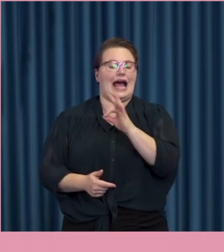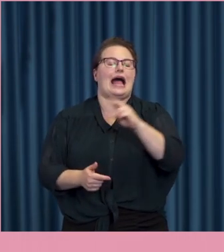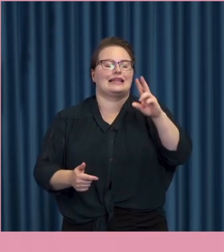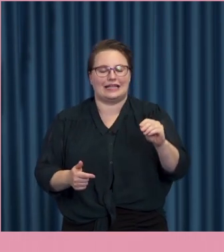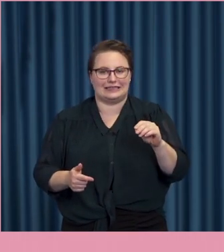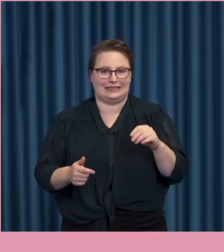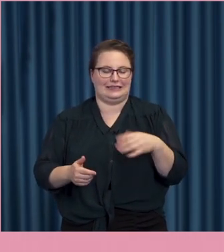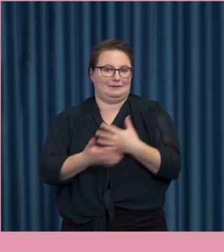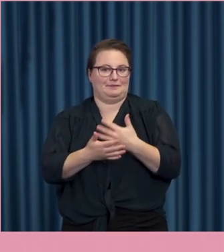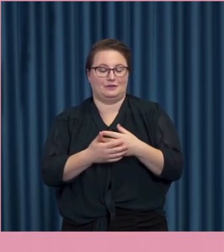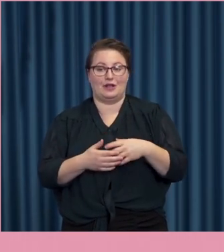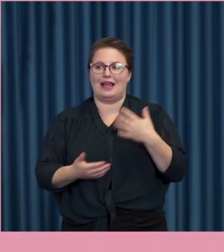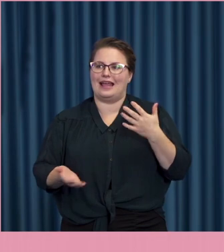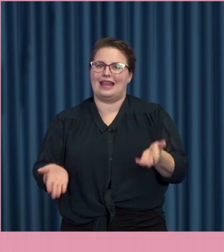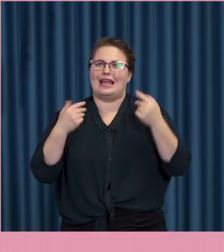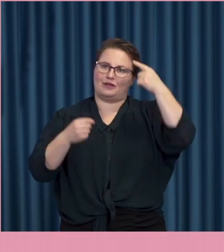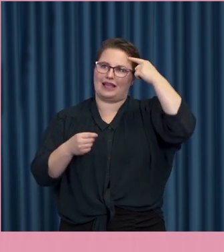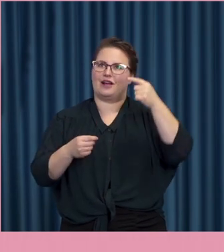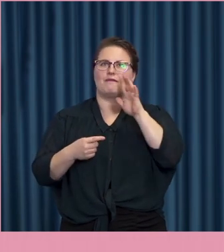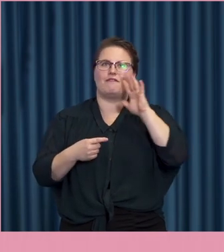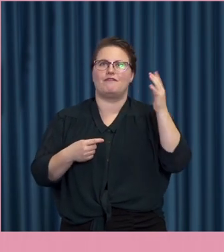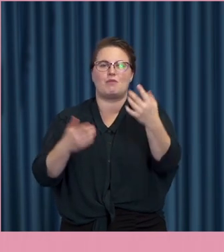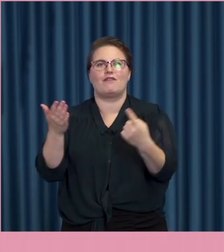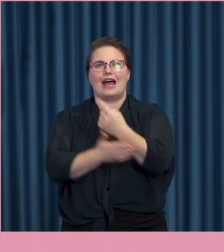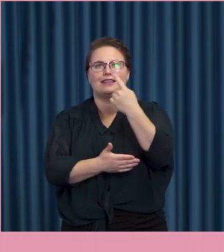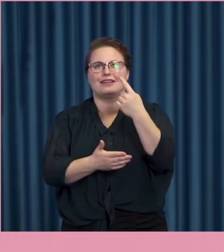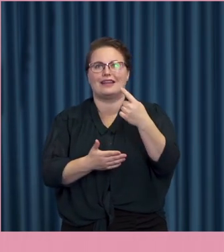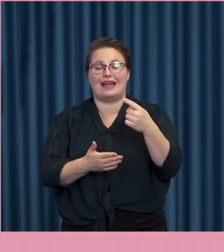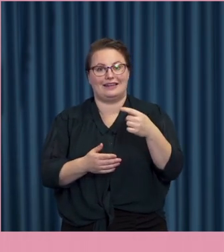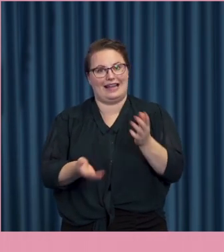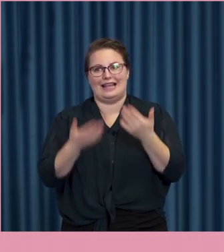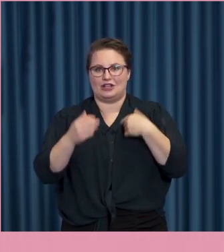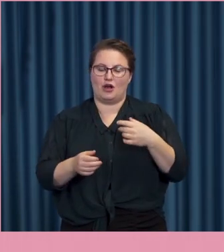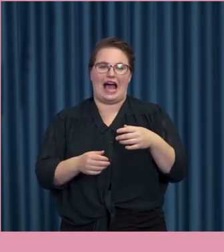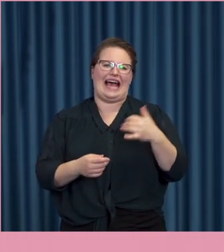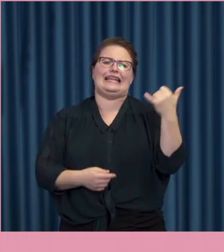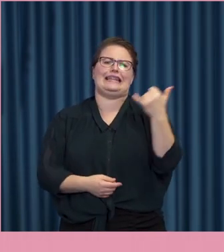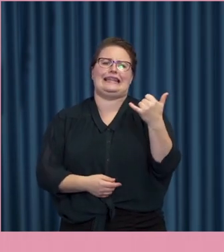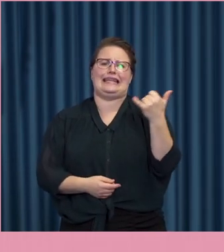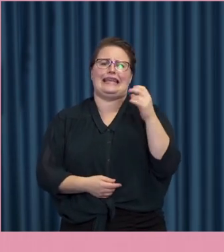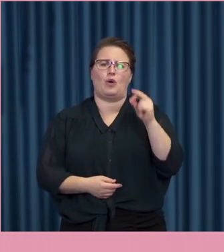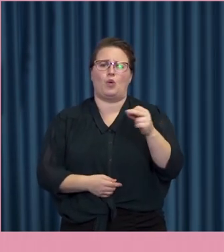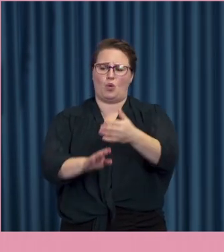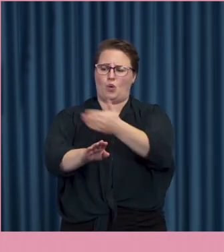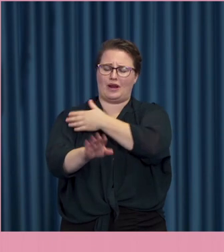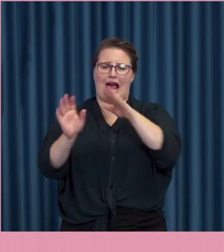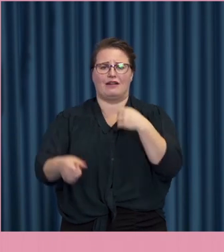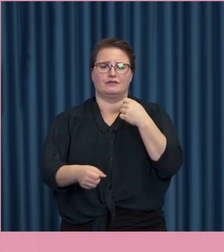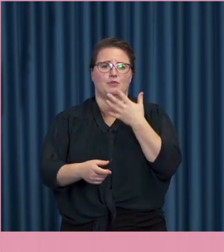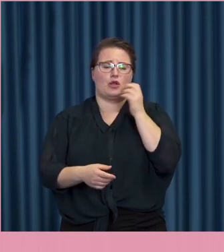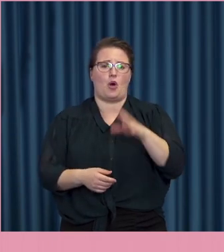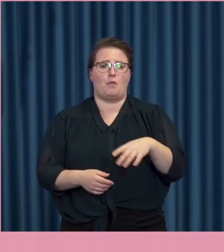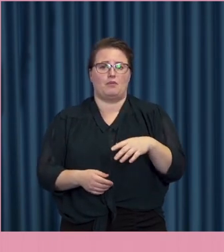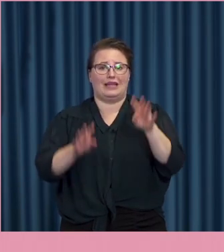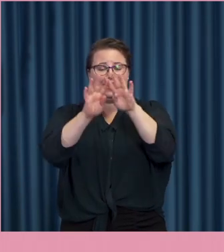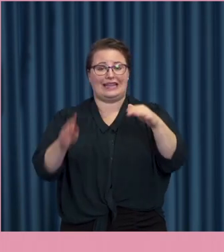diskussionen. Vad kommer vi vara om fem år? Det är fråga man ofta fått i de här näthatsdiskussionerna. Tio år har vi hållit på drygt nu och pratat om näthat. Har det